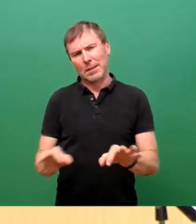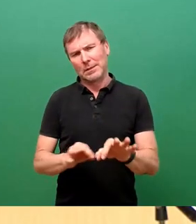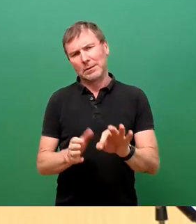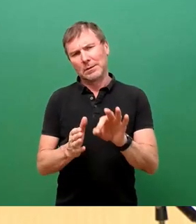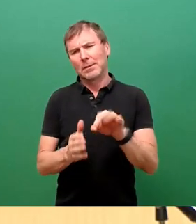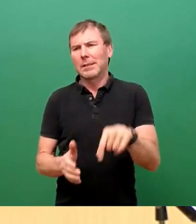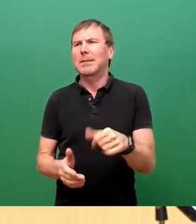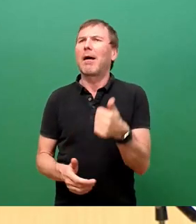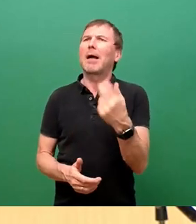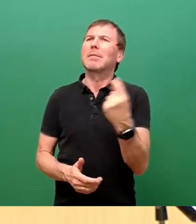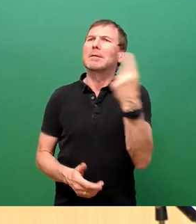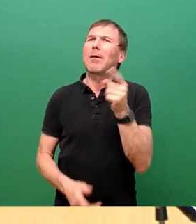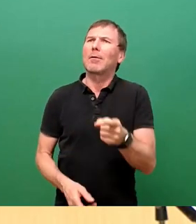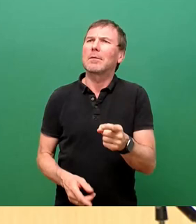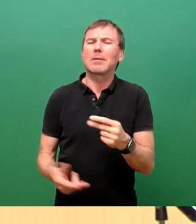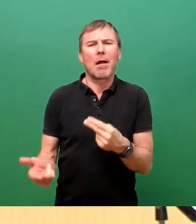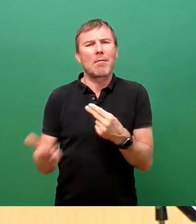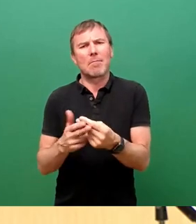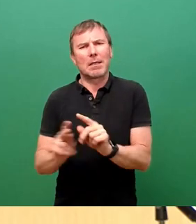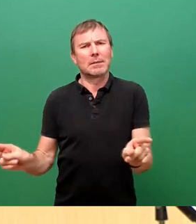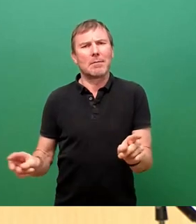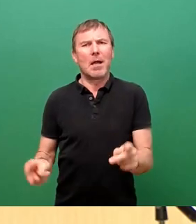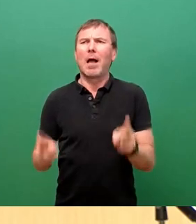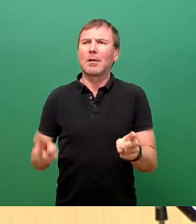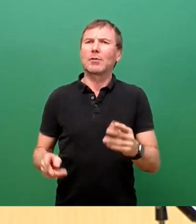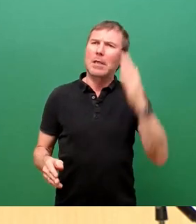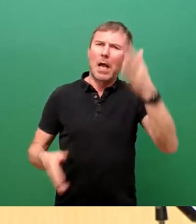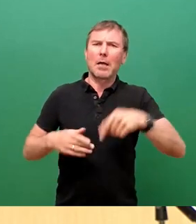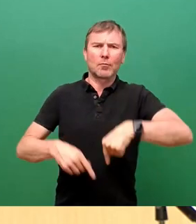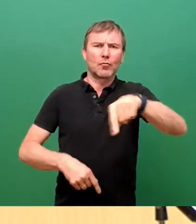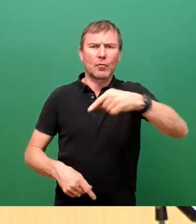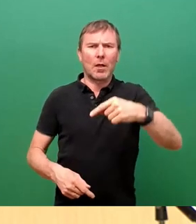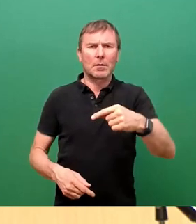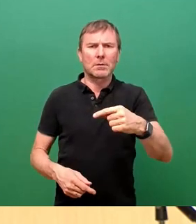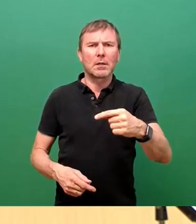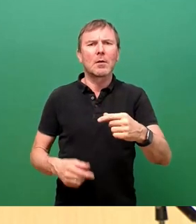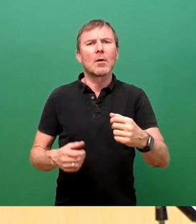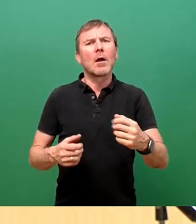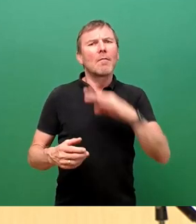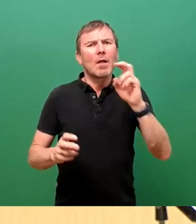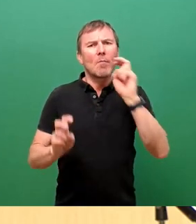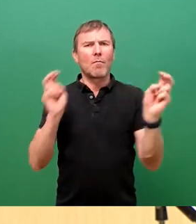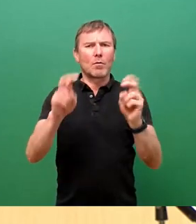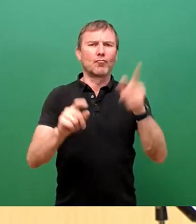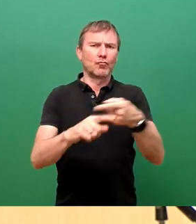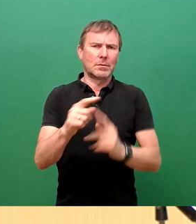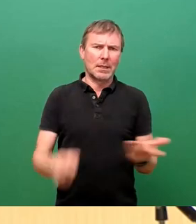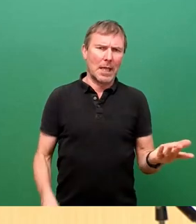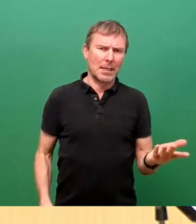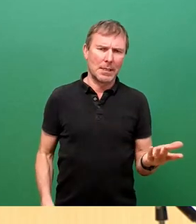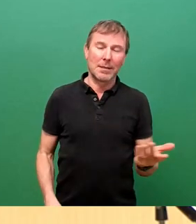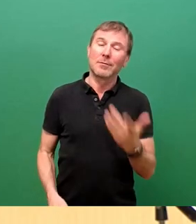21. Jahrhunderts an eine städtisch geprägte Hauptstraße in einem sehr belebten Stadtteil. Solche und noch sehr viel